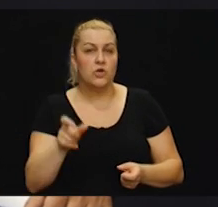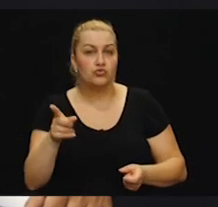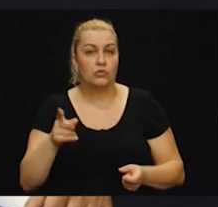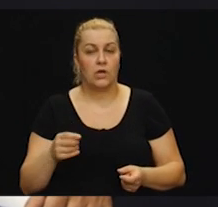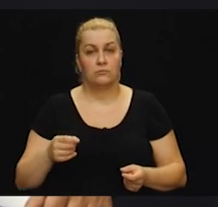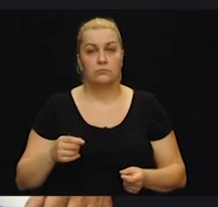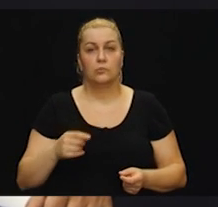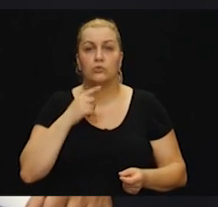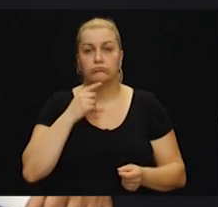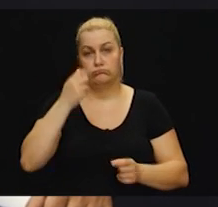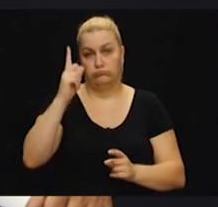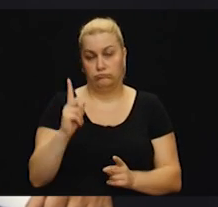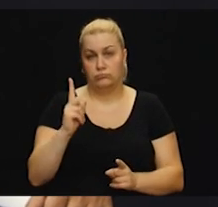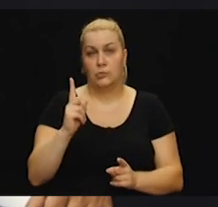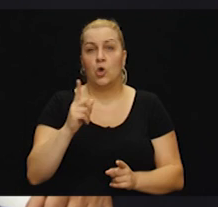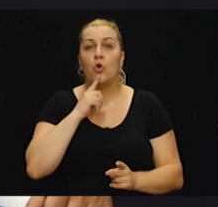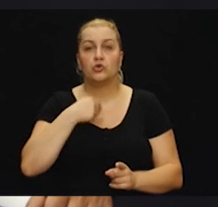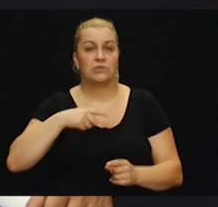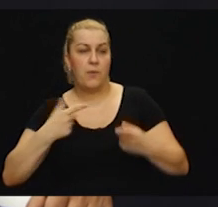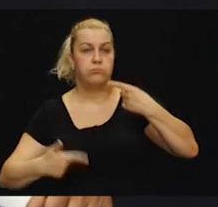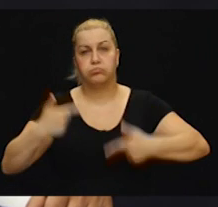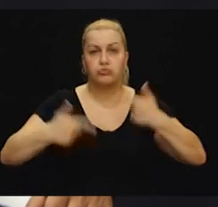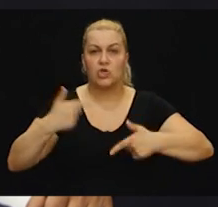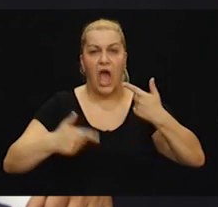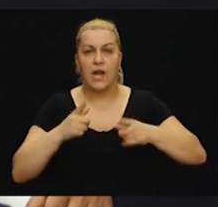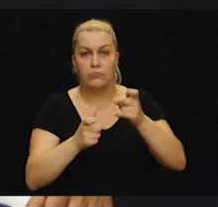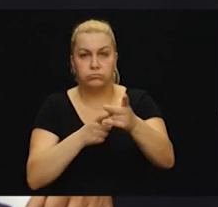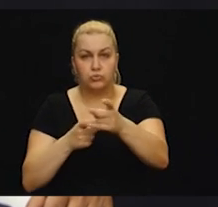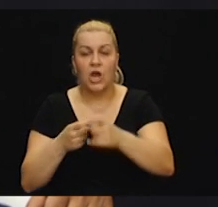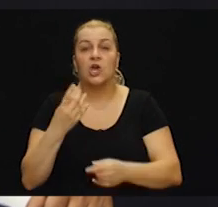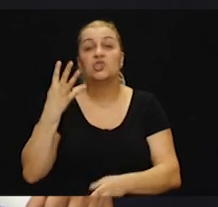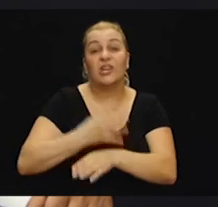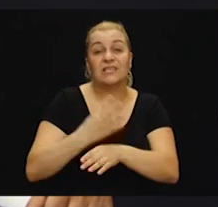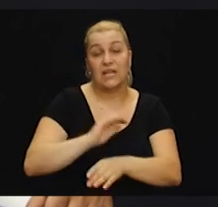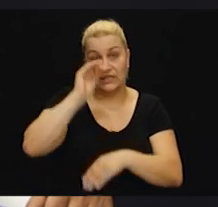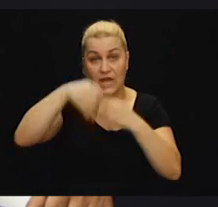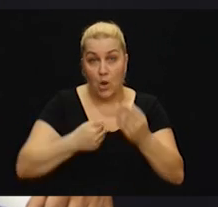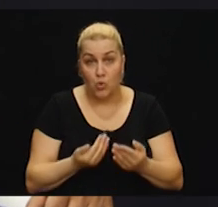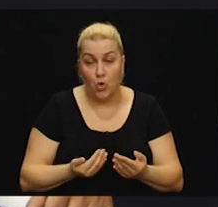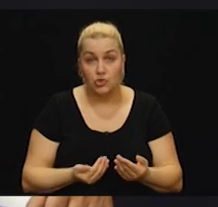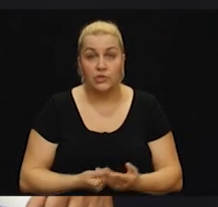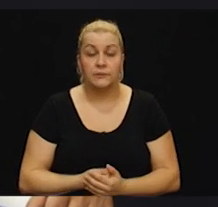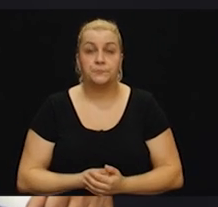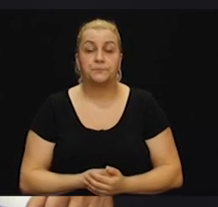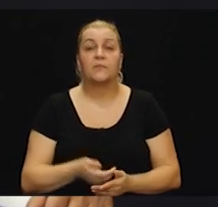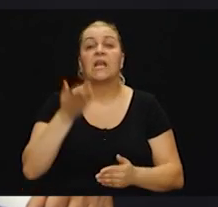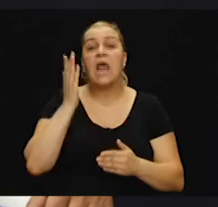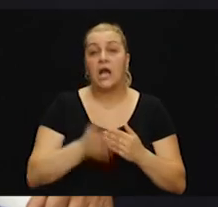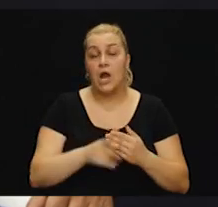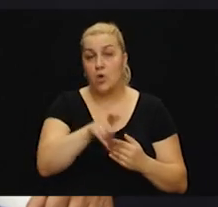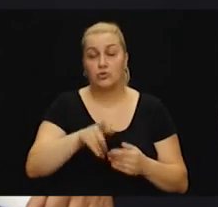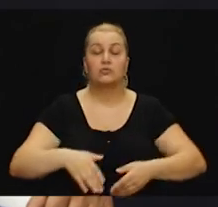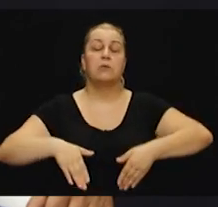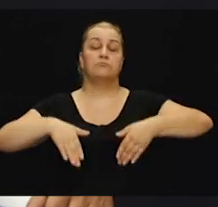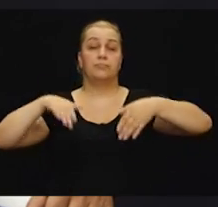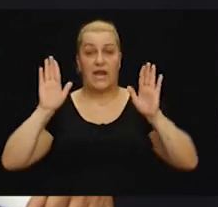koji su konkretno s nama dvojicom puškarali pa jedno četiri sata cilu noć. I na kraju su se